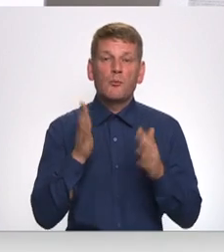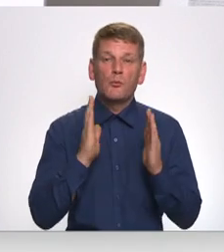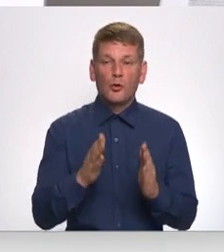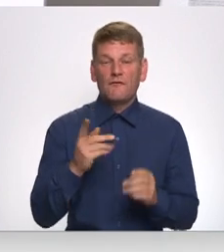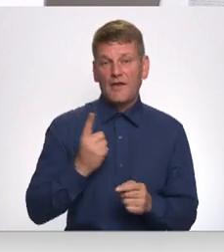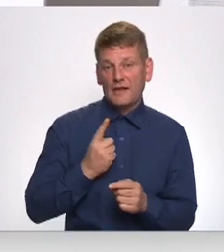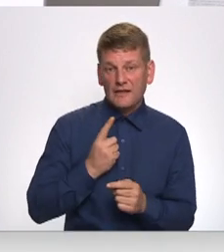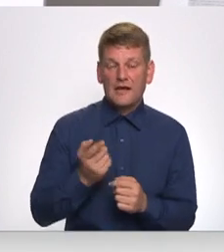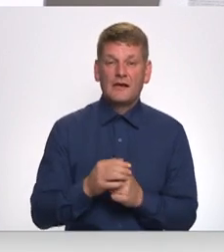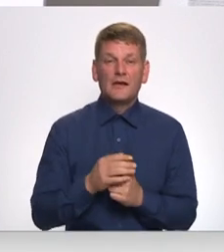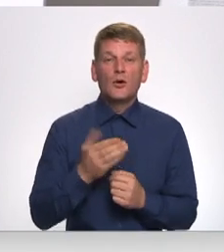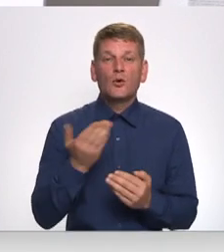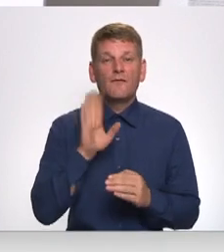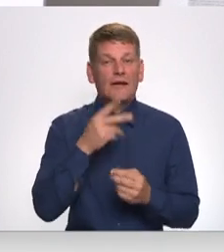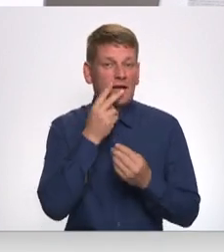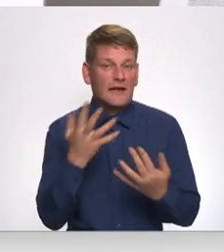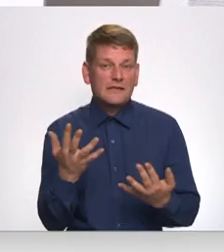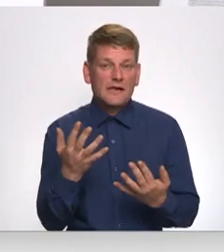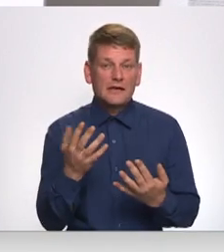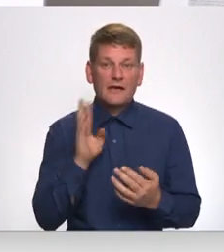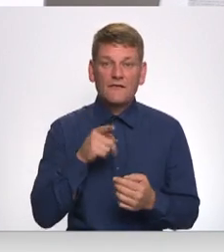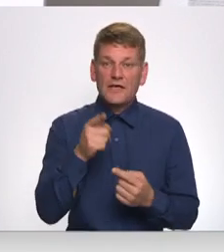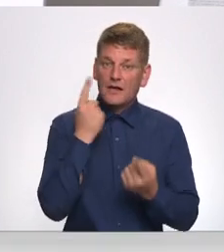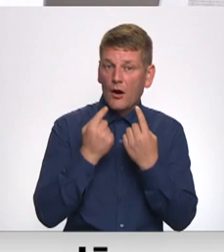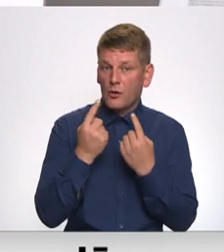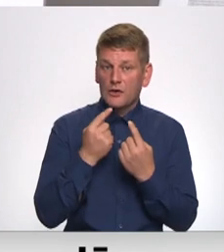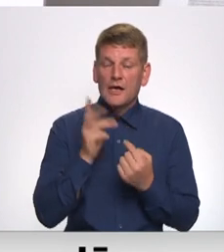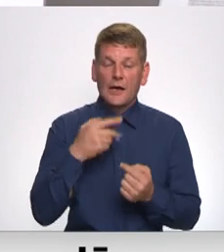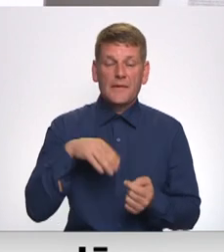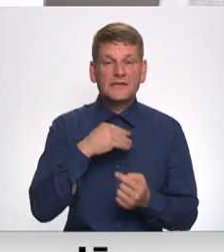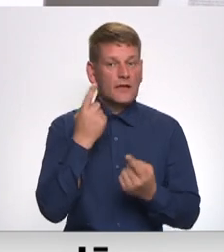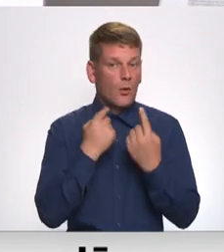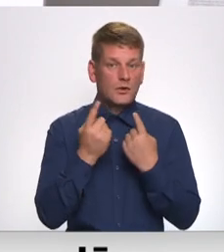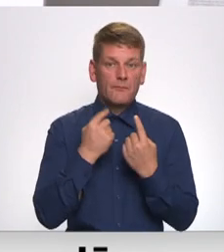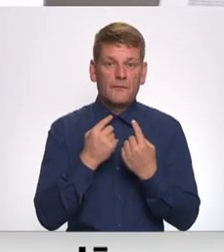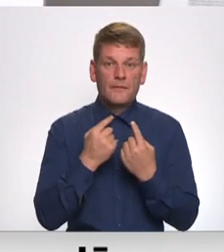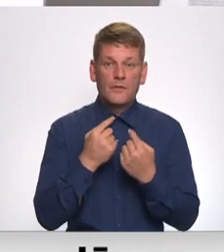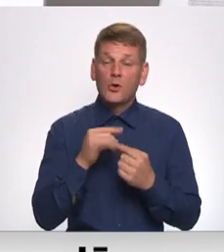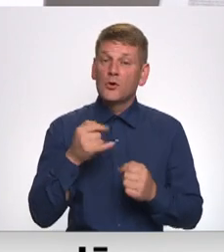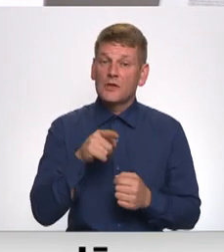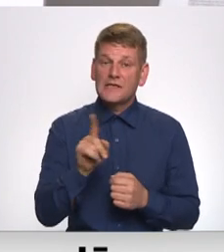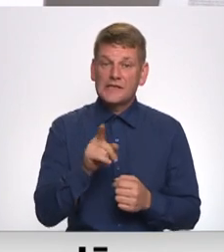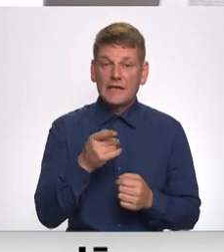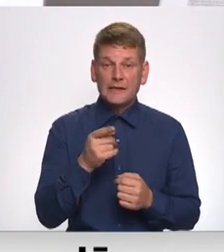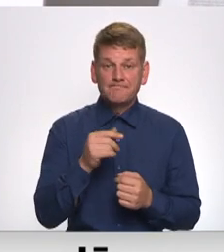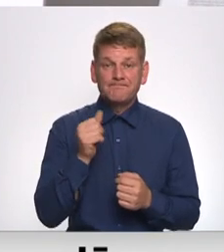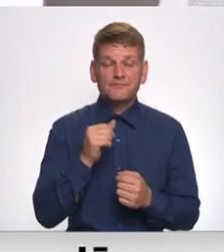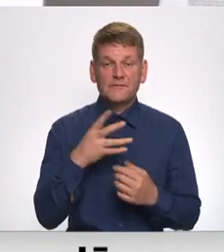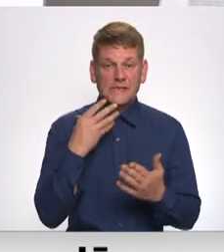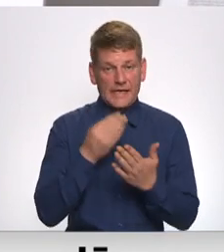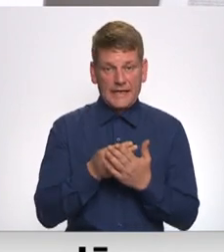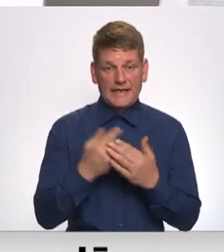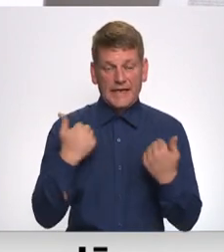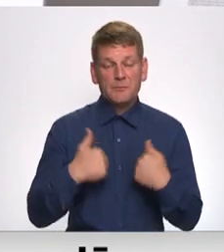kur var neredzēt, ka viņi raud, ka mēs raudam. Jo tas ir ļoti intīms process, tad